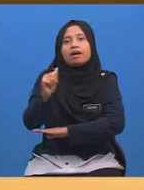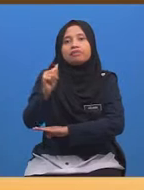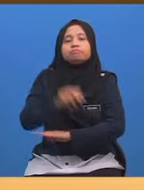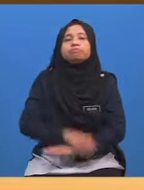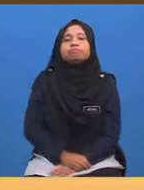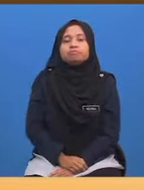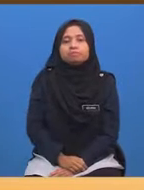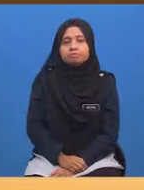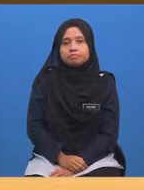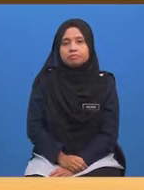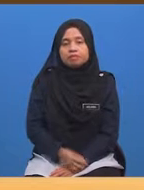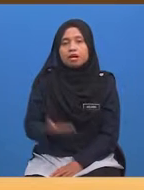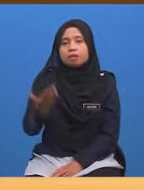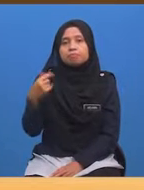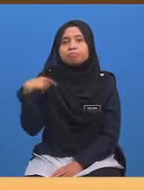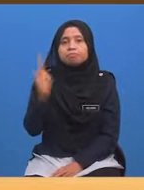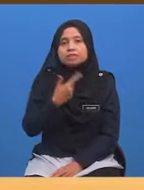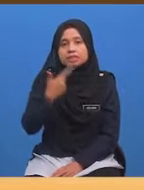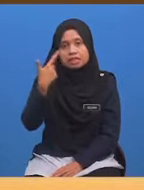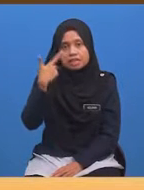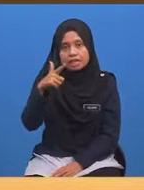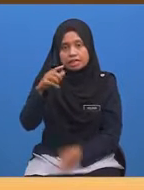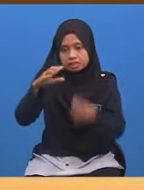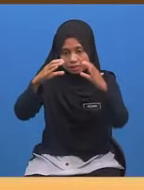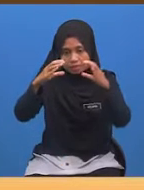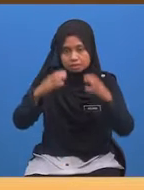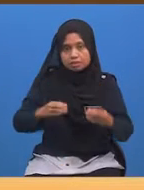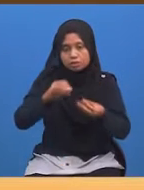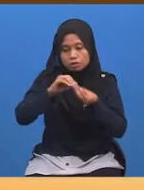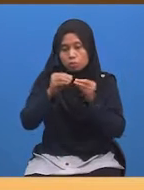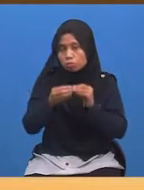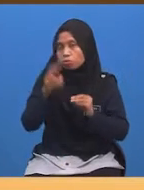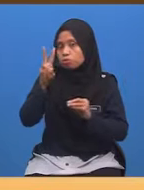bukan? Jom kita lihat cara kedua